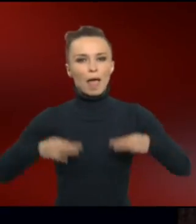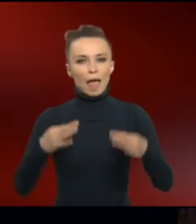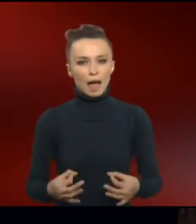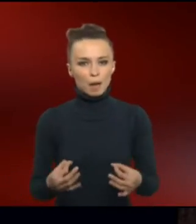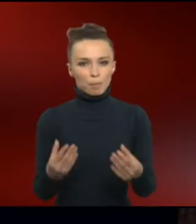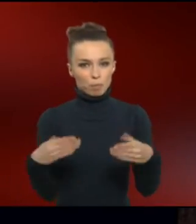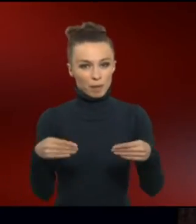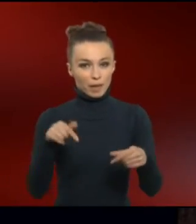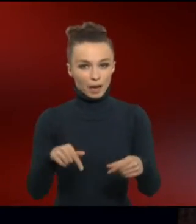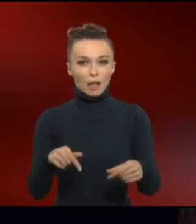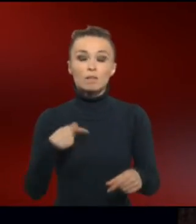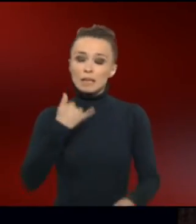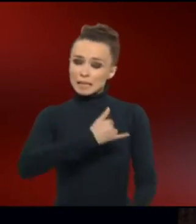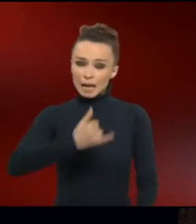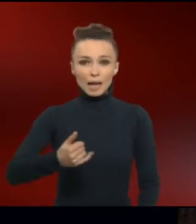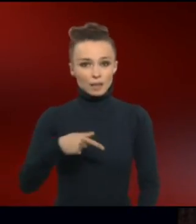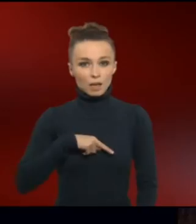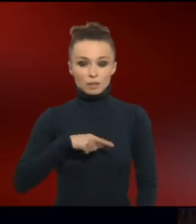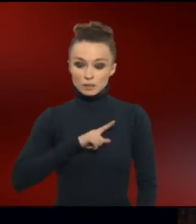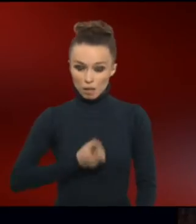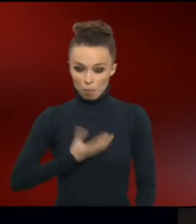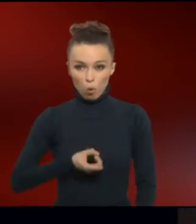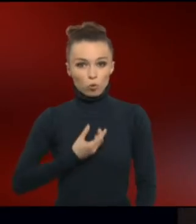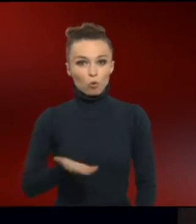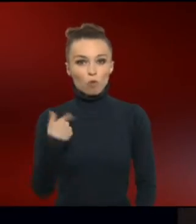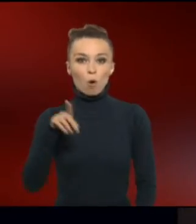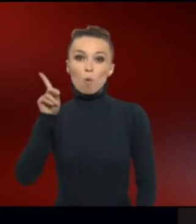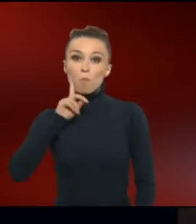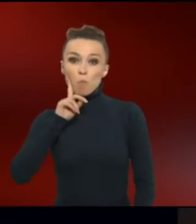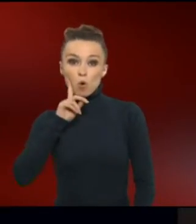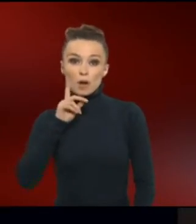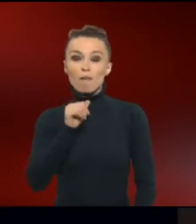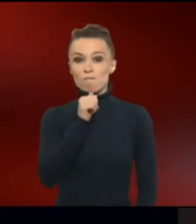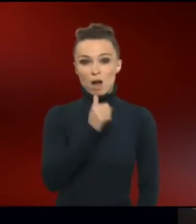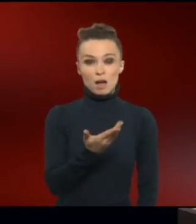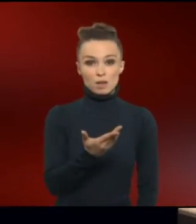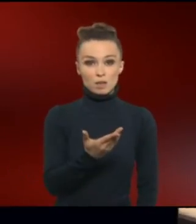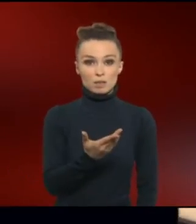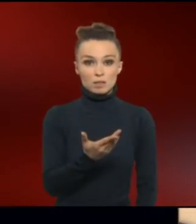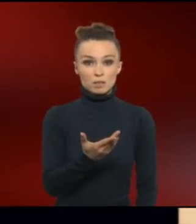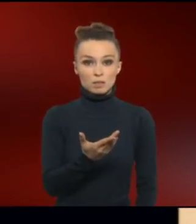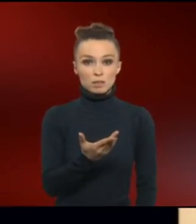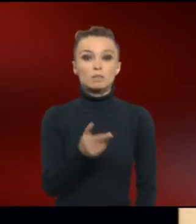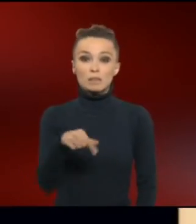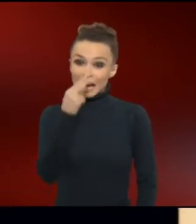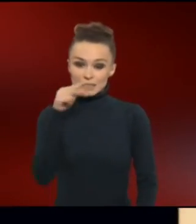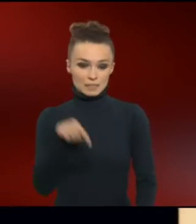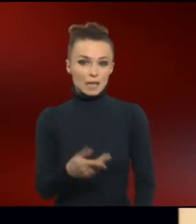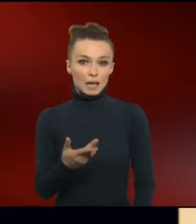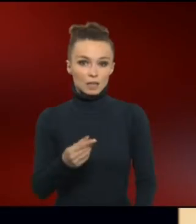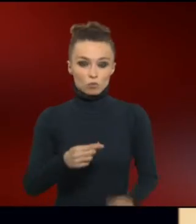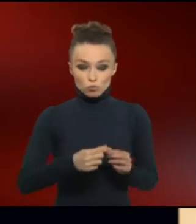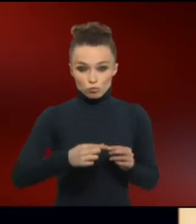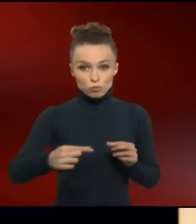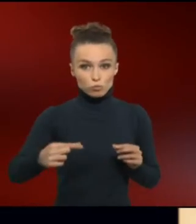Jeder von uns ist das Produkt des Erbguts von Mutter und Vater. Das kann man hier sehen. Hier